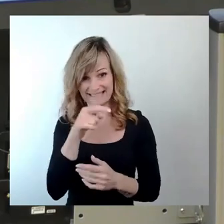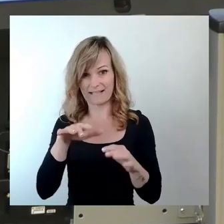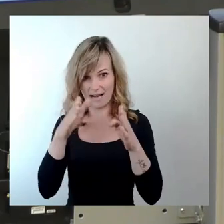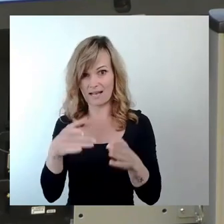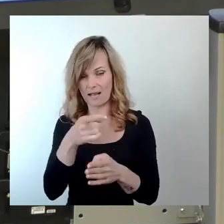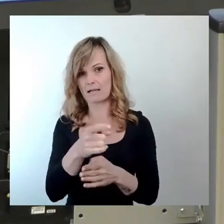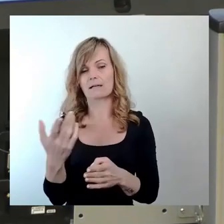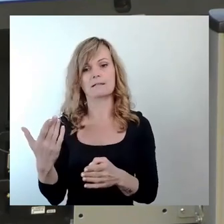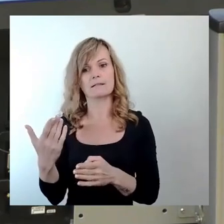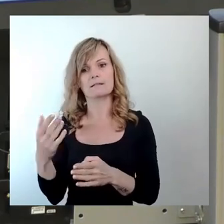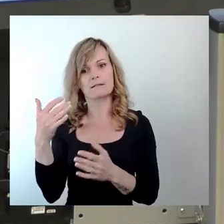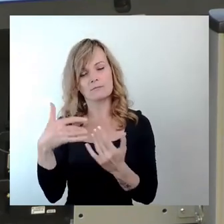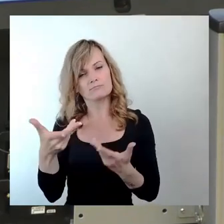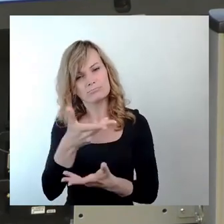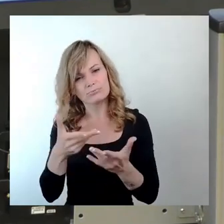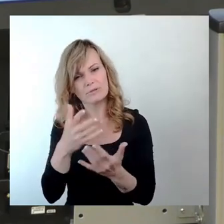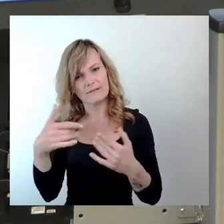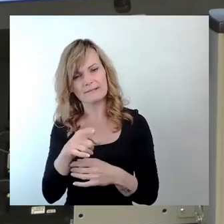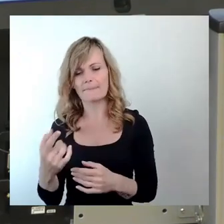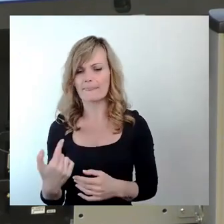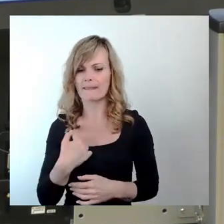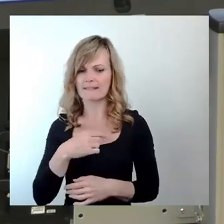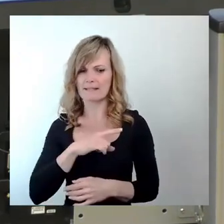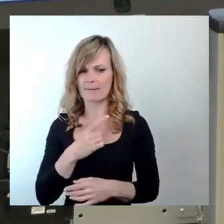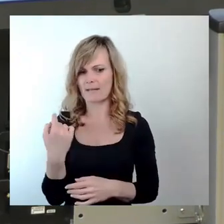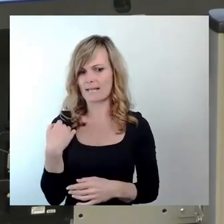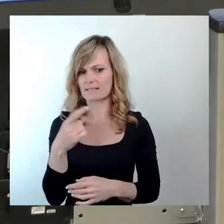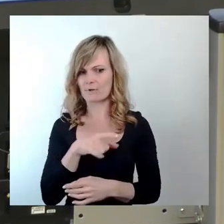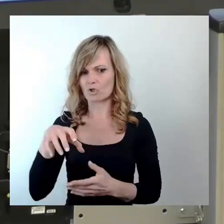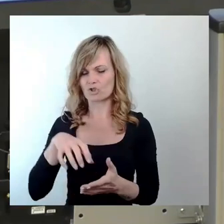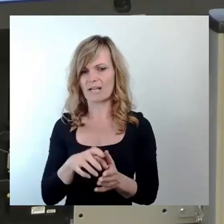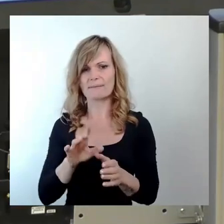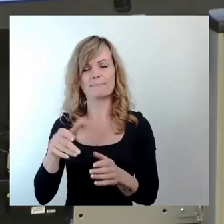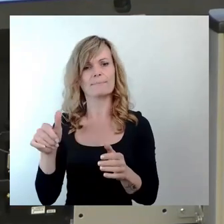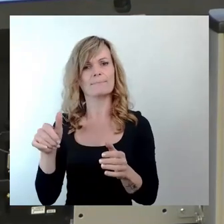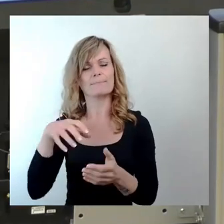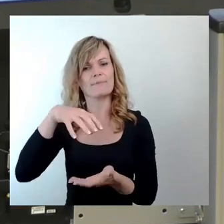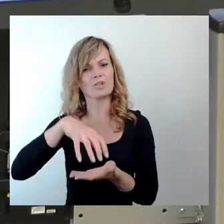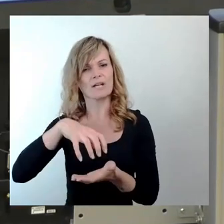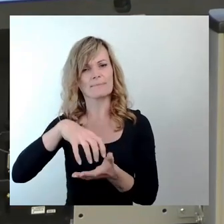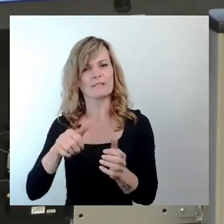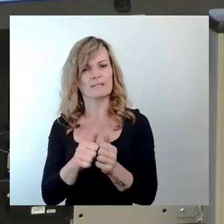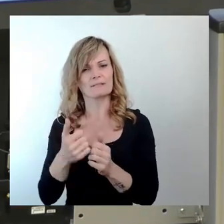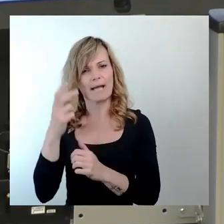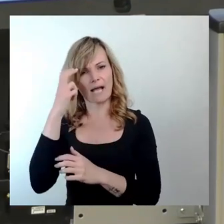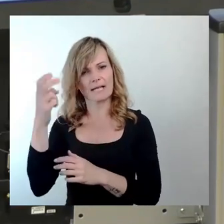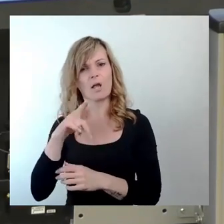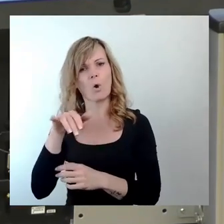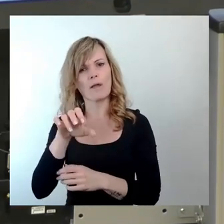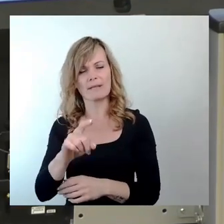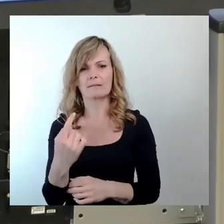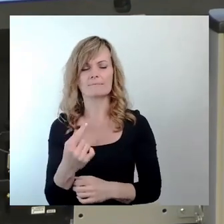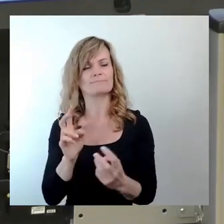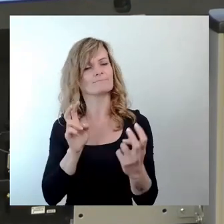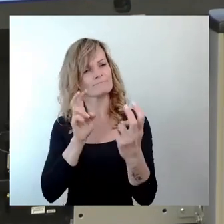Mittwoch letzte Woche im Stadtbezirksbeirat Leupen war, da konnte sich weder die Verwaltung noch einer der Alteingesessenen daran